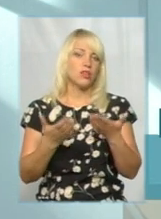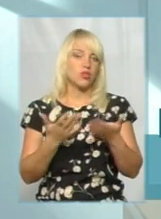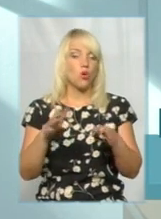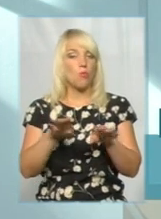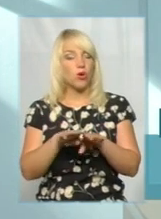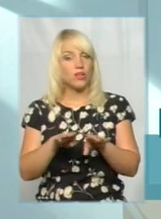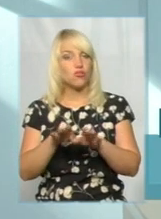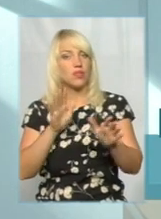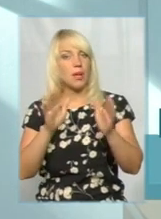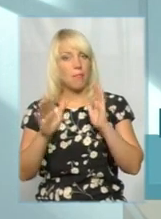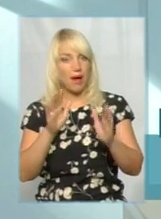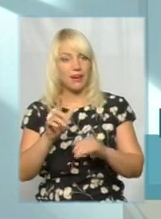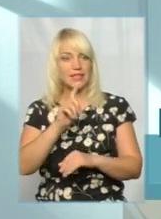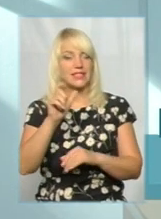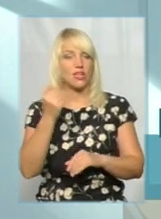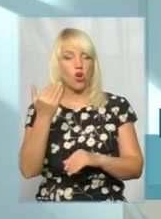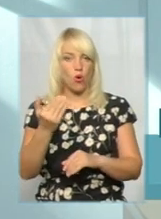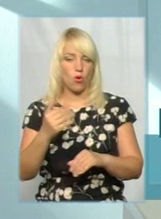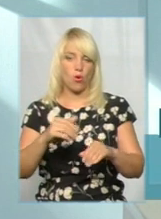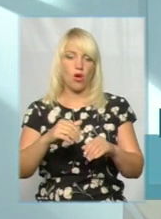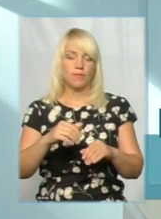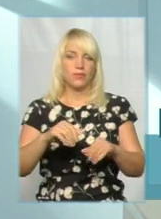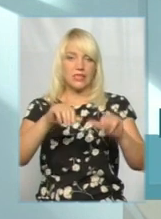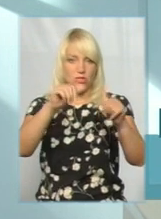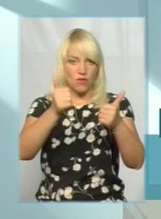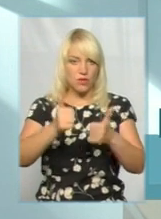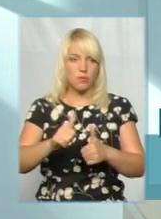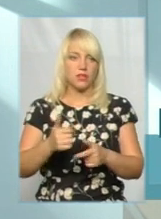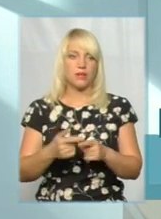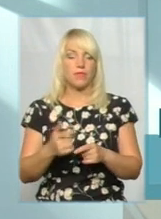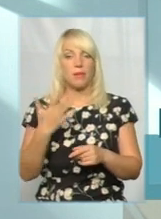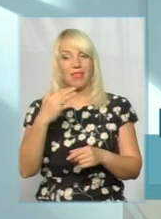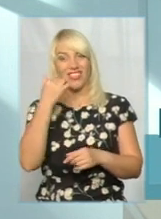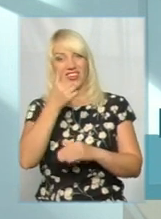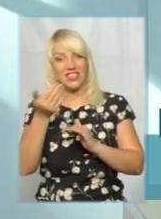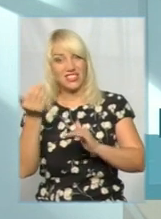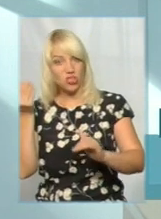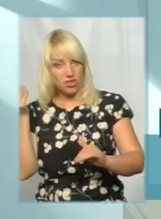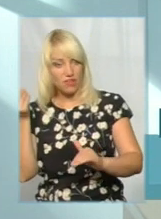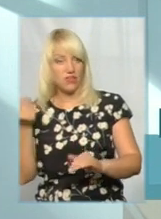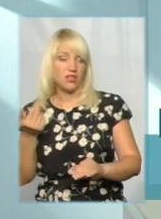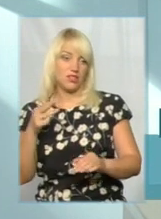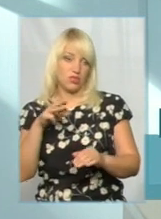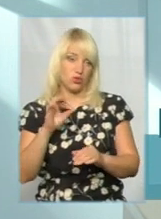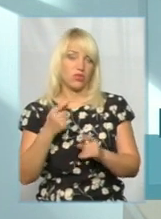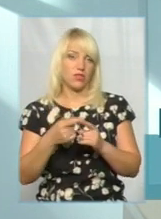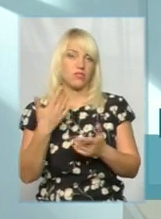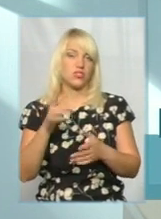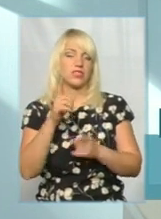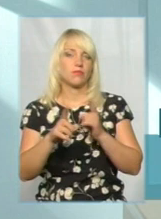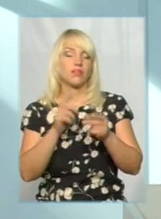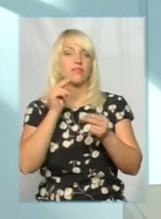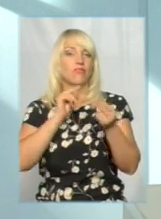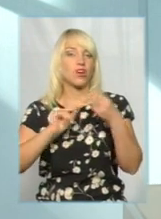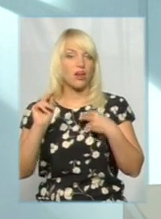парк з його зовнішнім виглядом, навіть кількарічної давнани, то він змінився в кращу